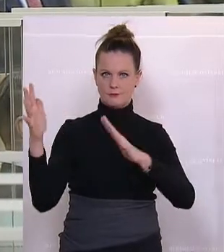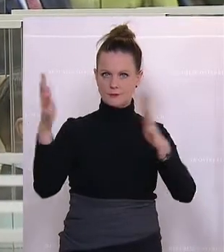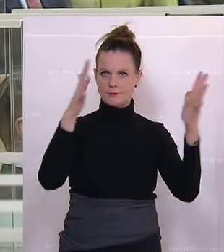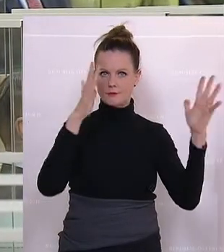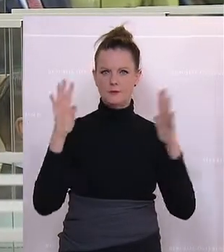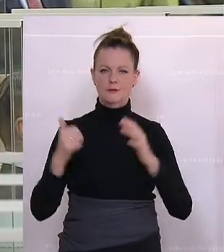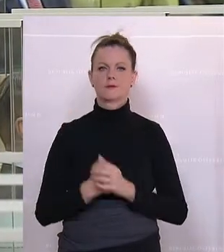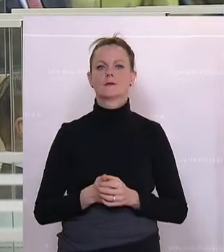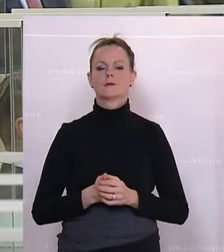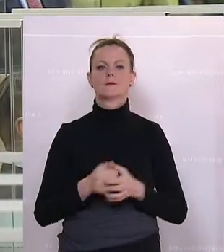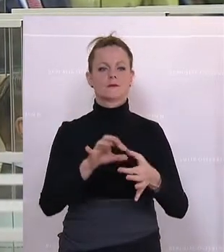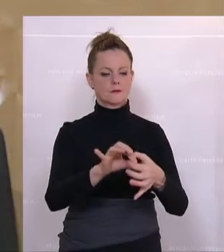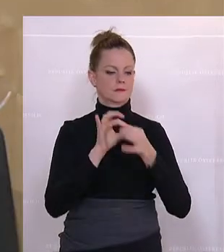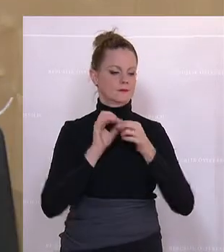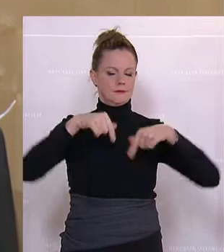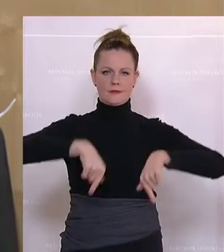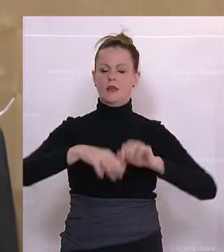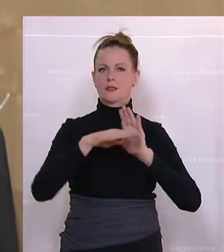Jetzt zu diesem Weilenstein hier.